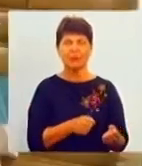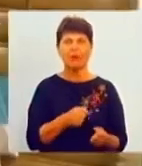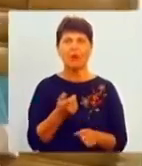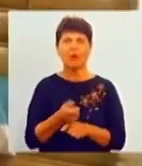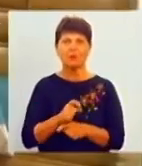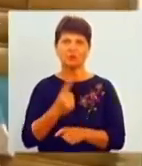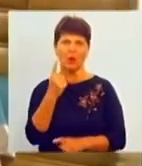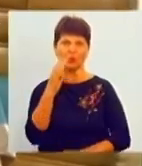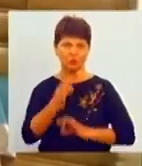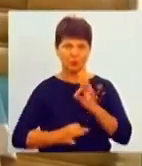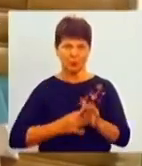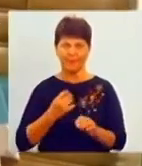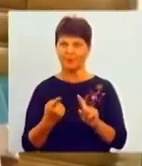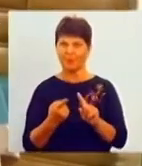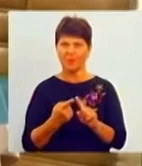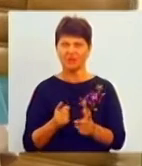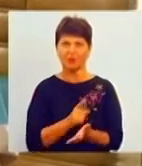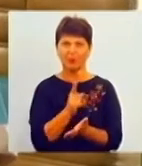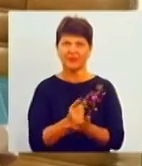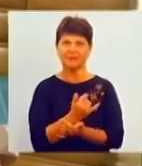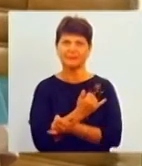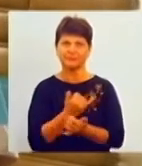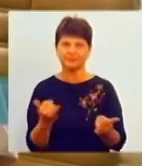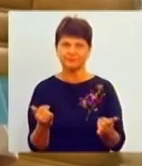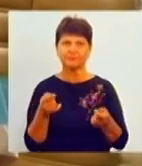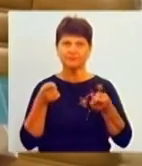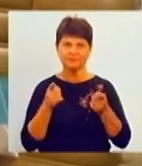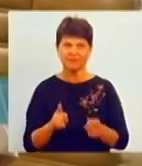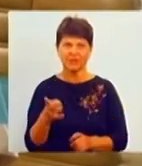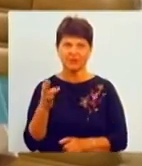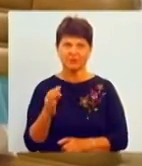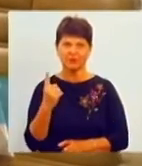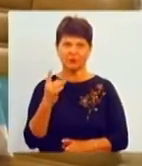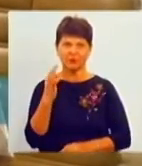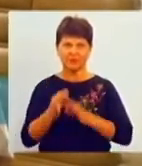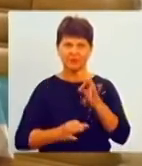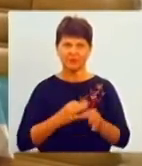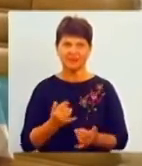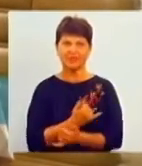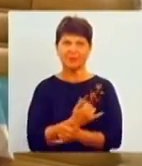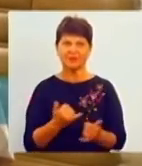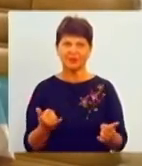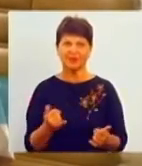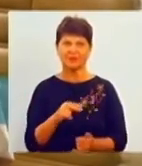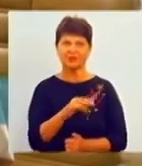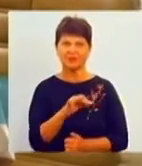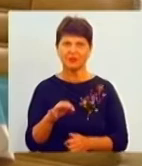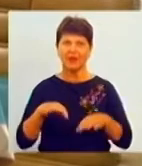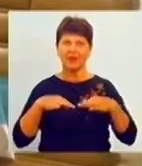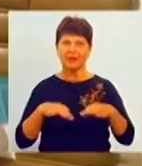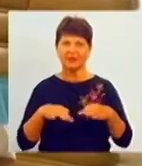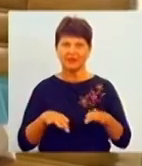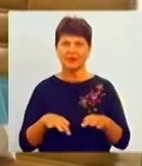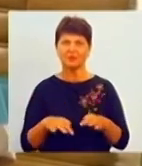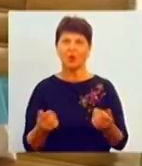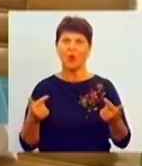добу. По-перше, повинні забезпечити транспортом до готелю